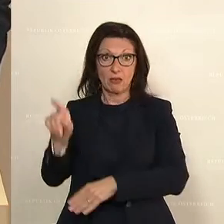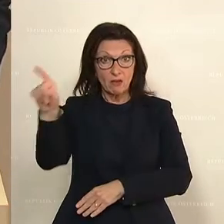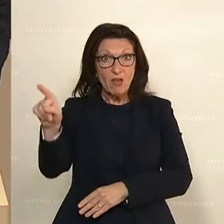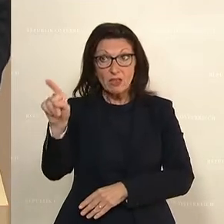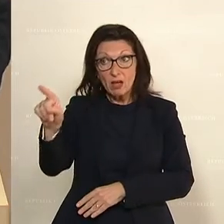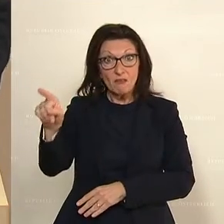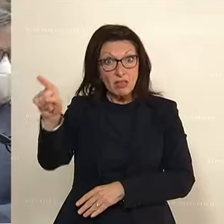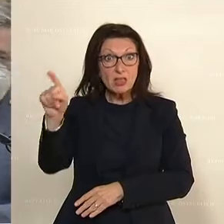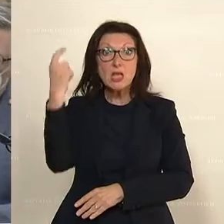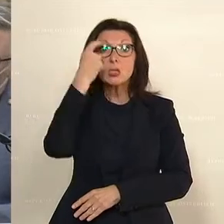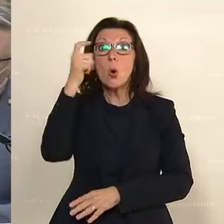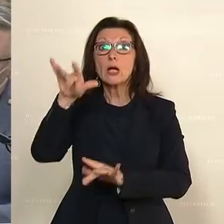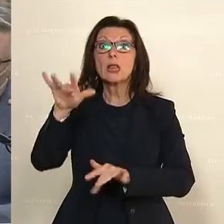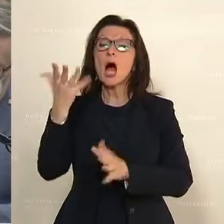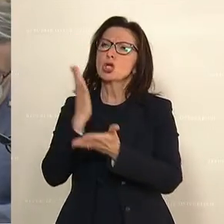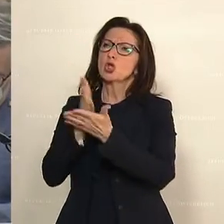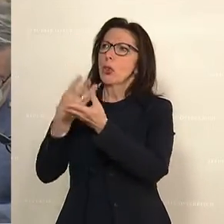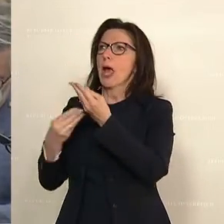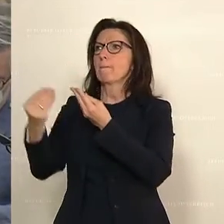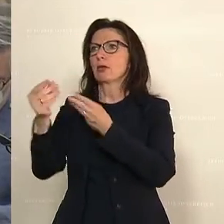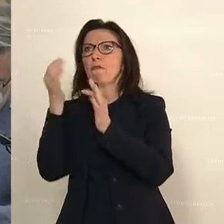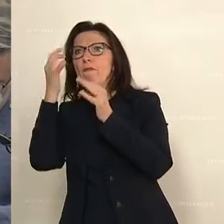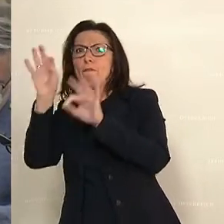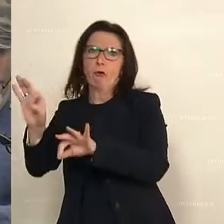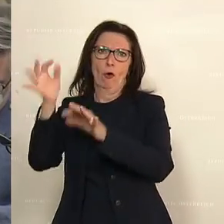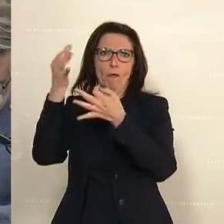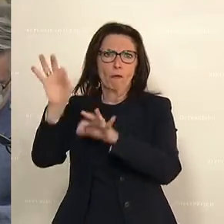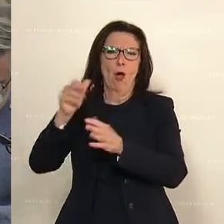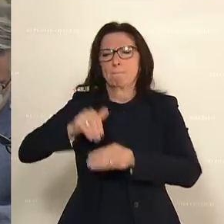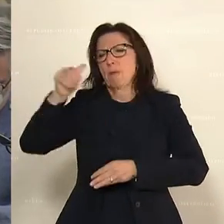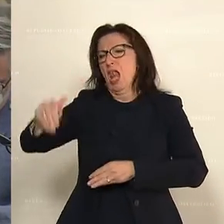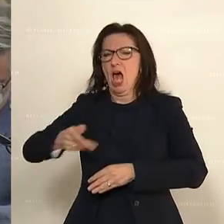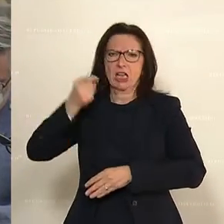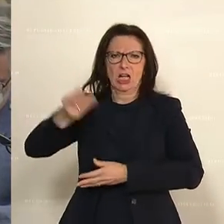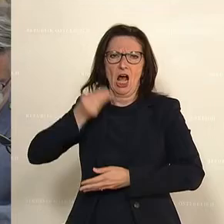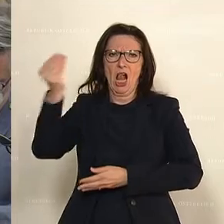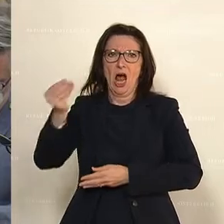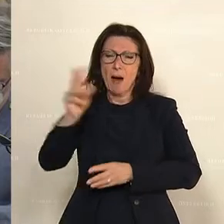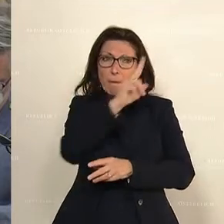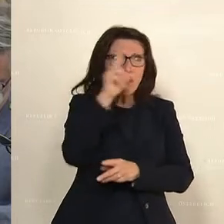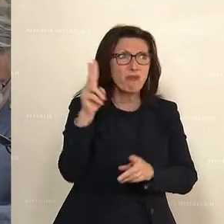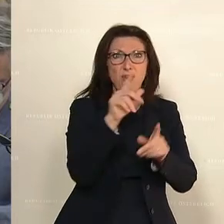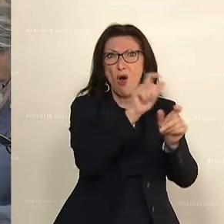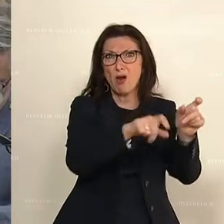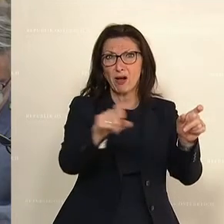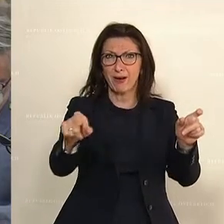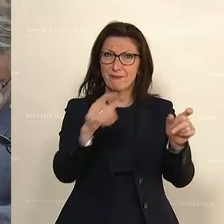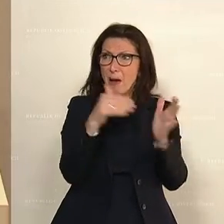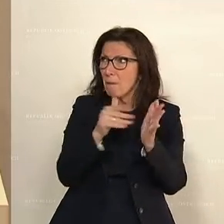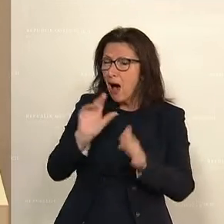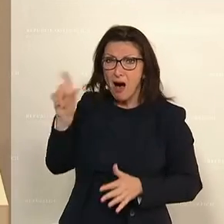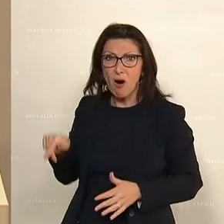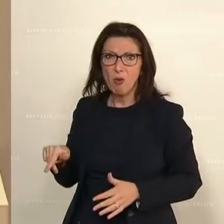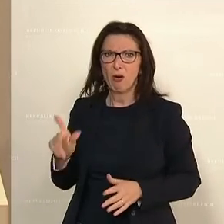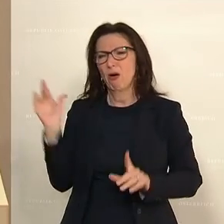Nöte haben, da ist die Empathie da, da wird gemacht, da werden Milliarden ausgeschüttet. Aber wenn die Bevölkerung in diesem Land sie braucht, dann werden